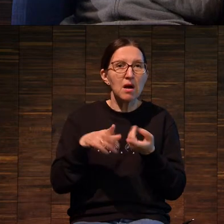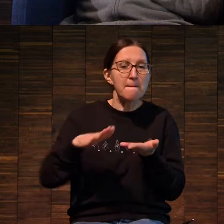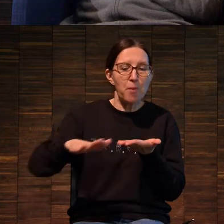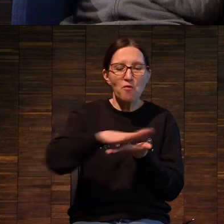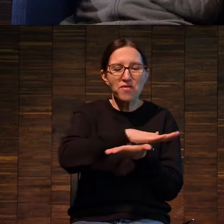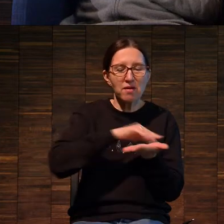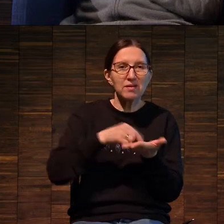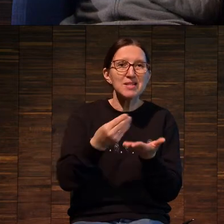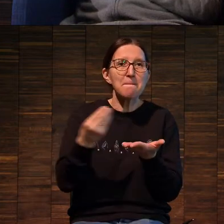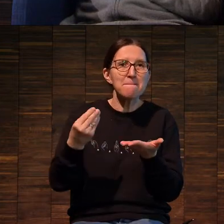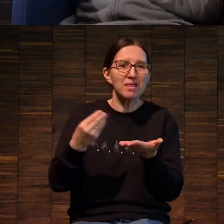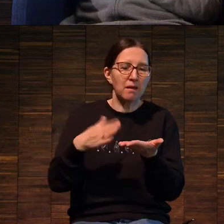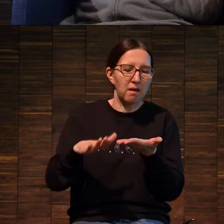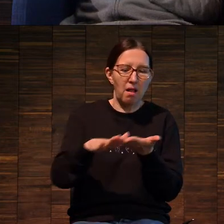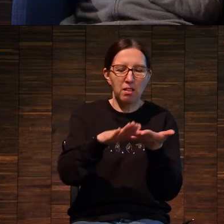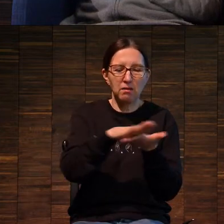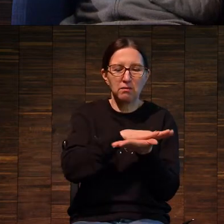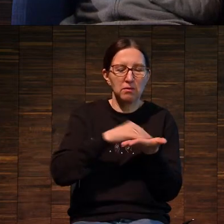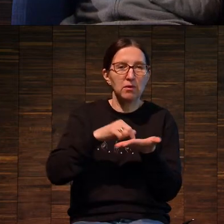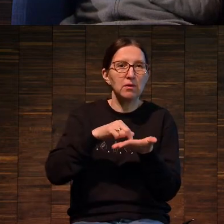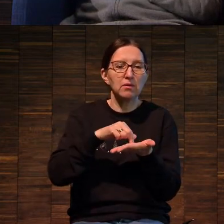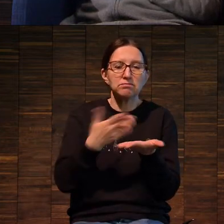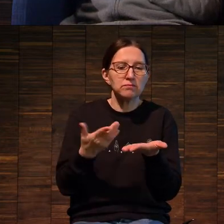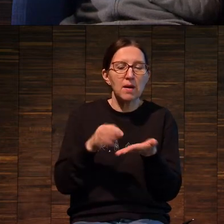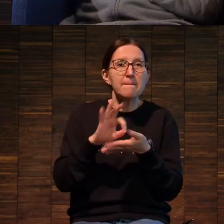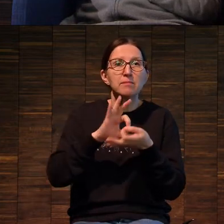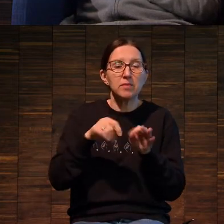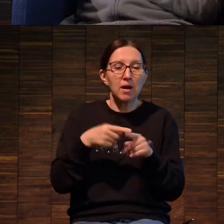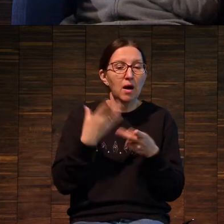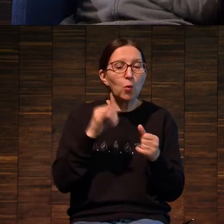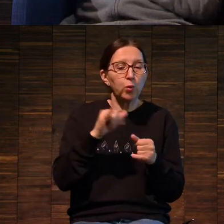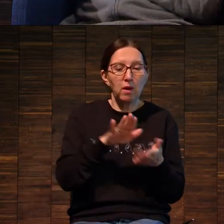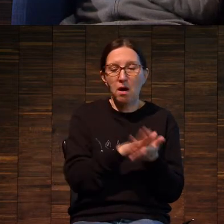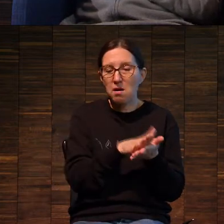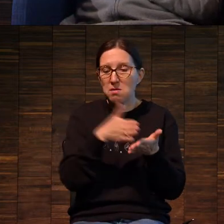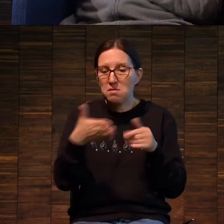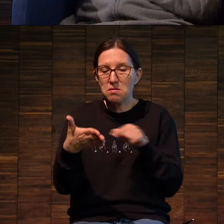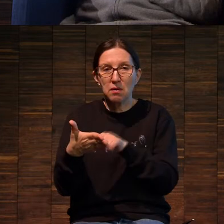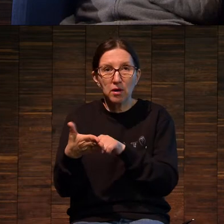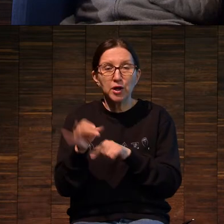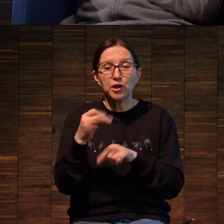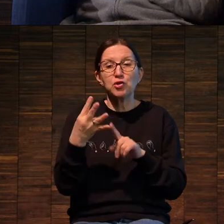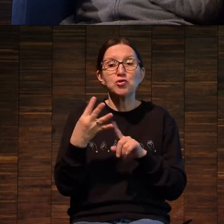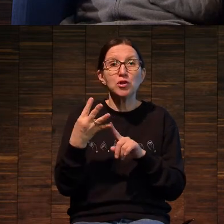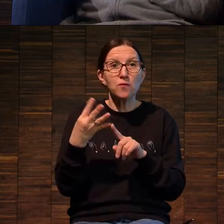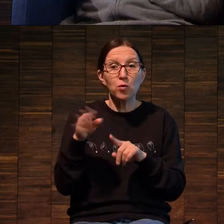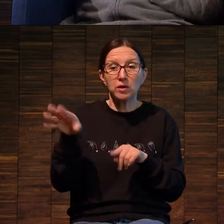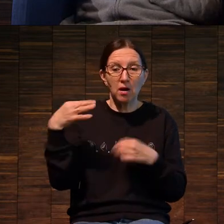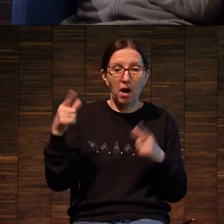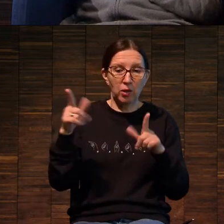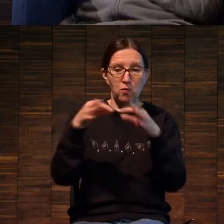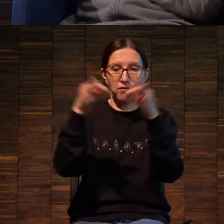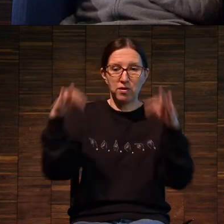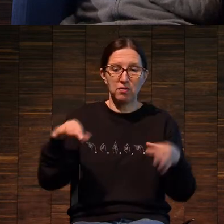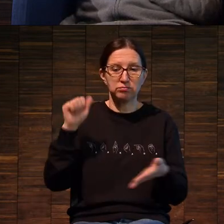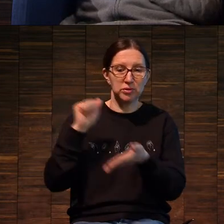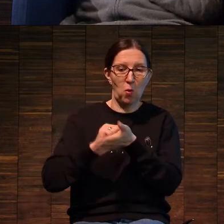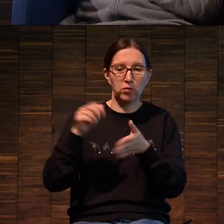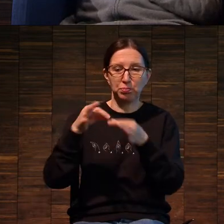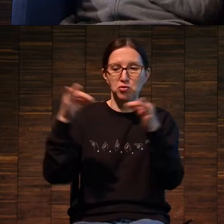на которой происходит процесс переноса. И четвертое, это сам отпечаток. То есть